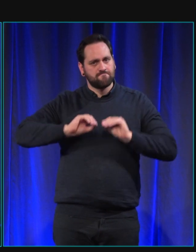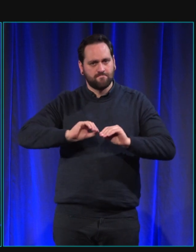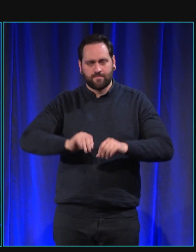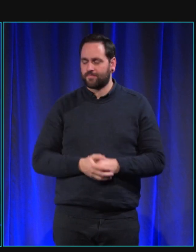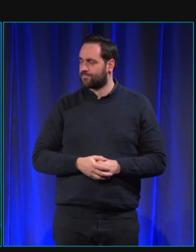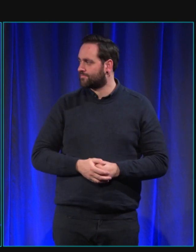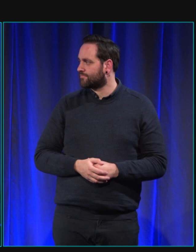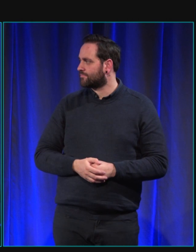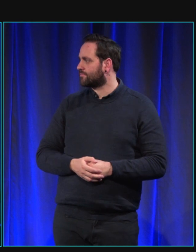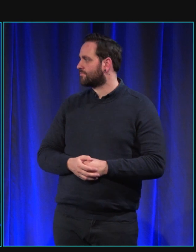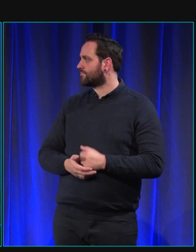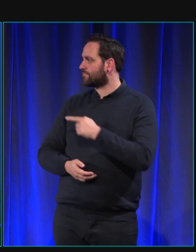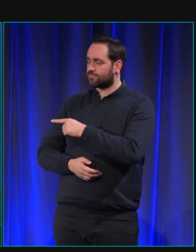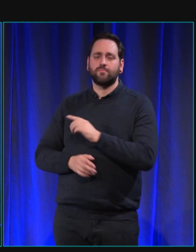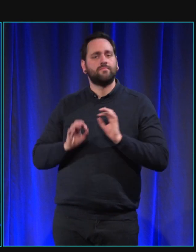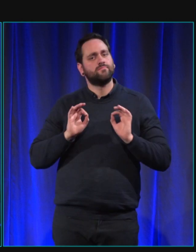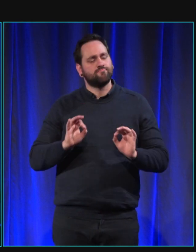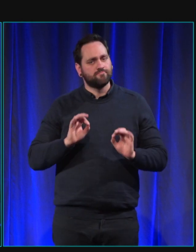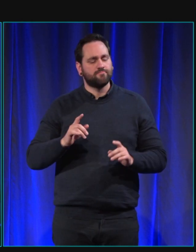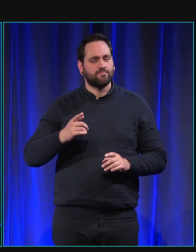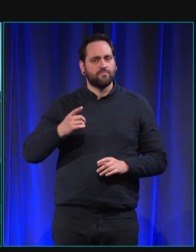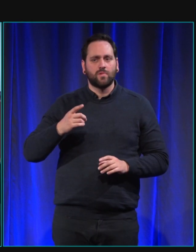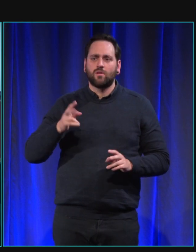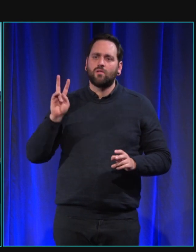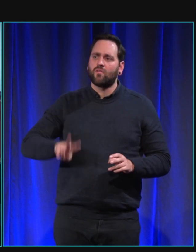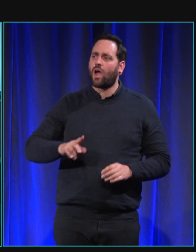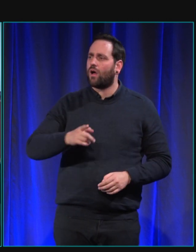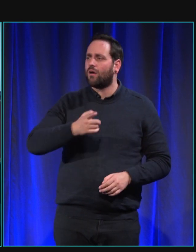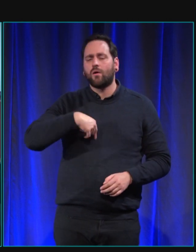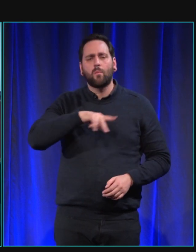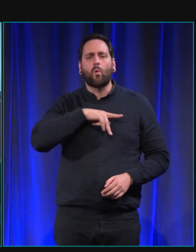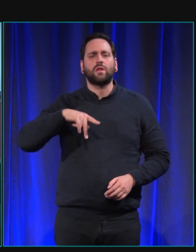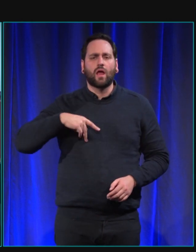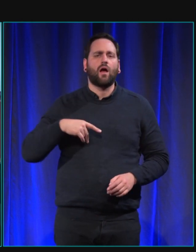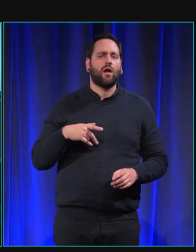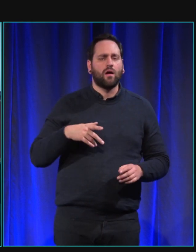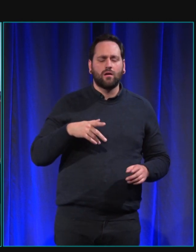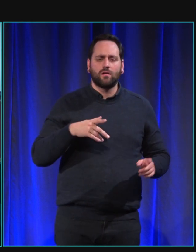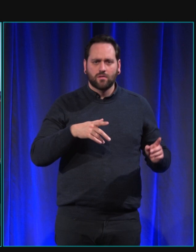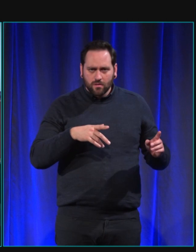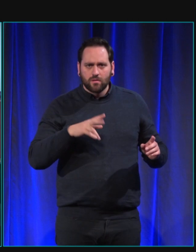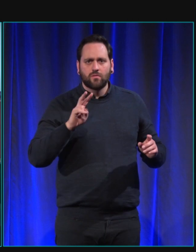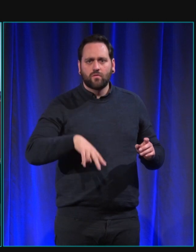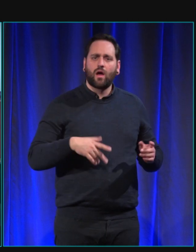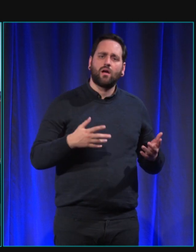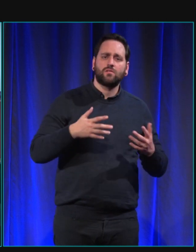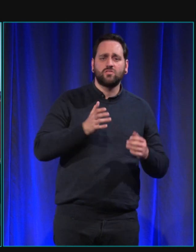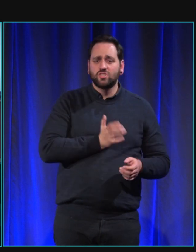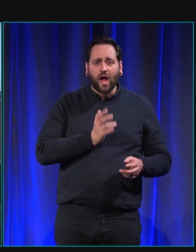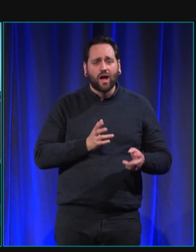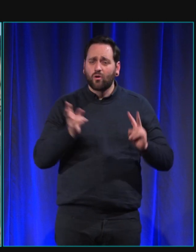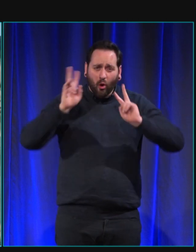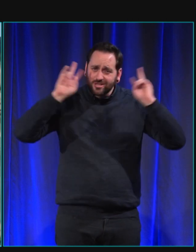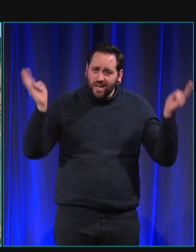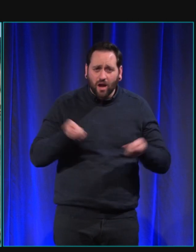la plupart des propriétaires puisque c'est aussi que ce soit un chien d'assistance ou un chien de compagnie ces dépenses sont essentielles et les